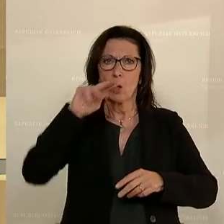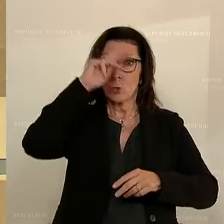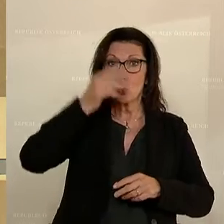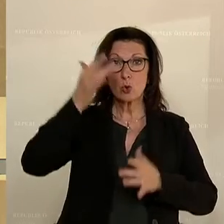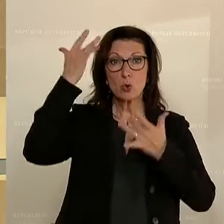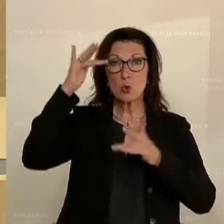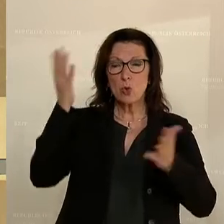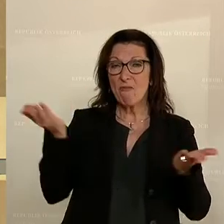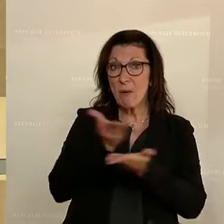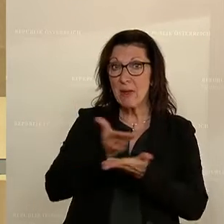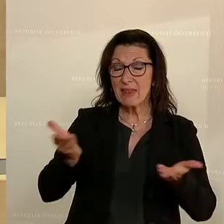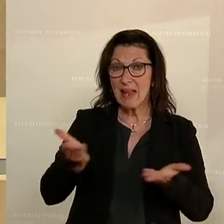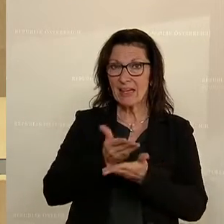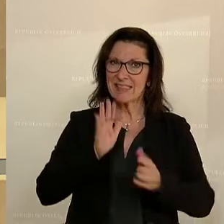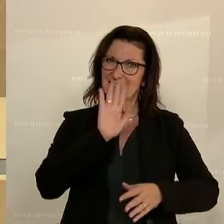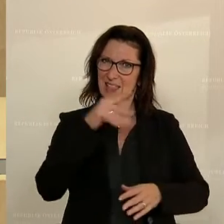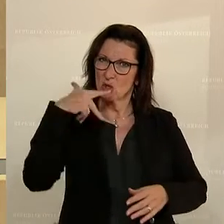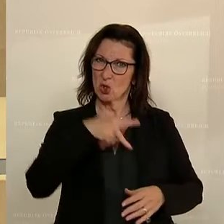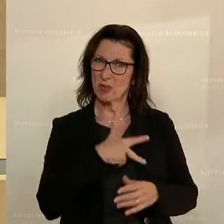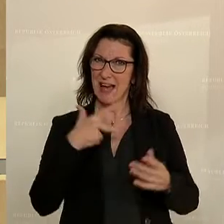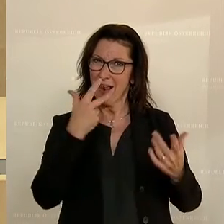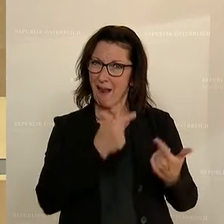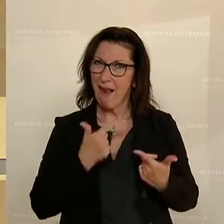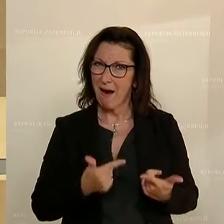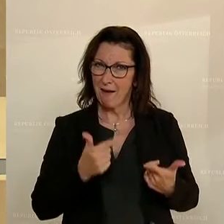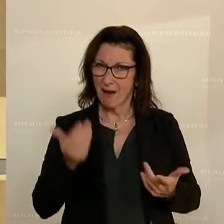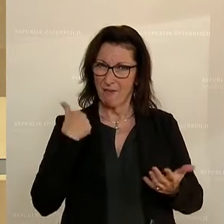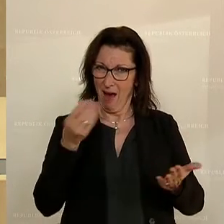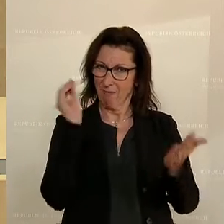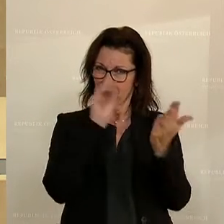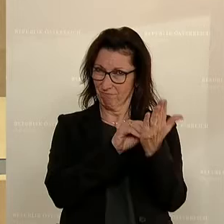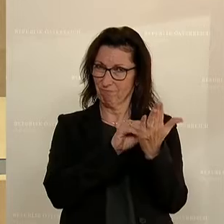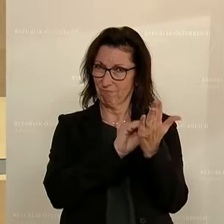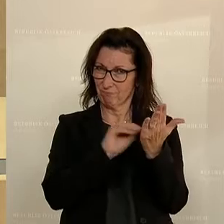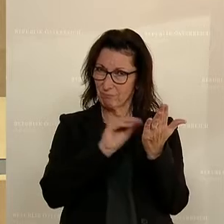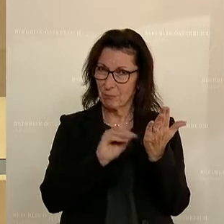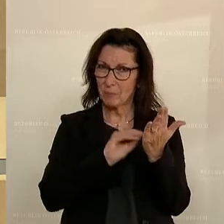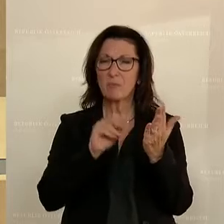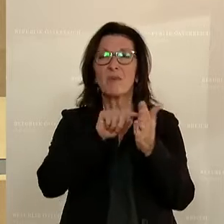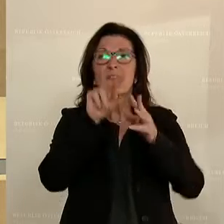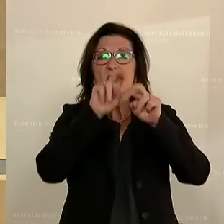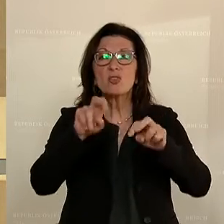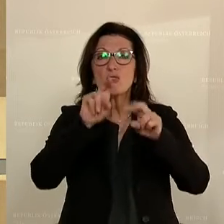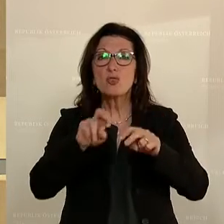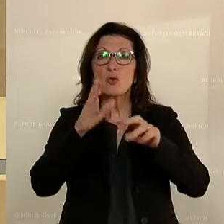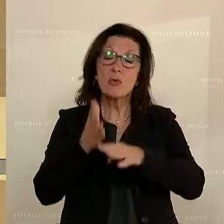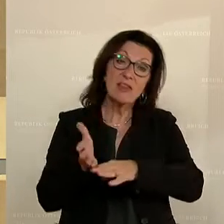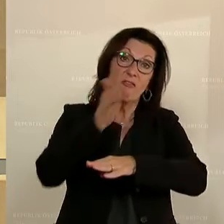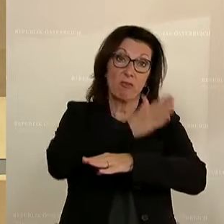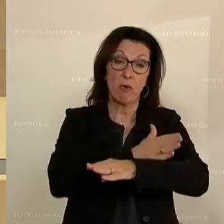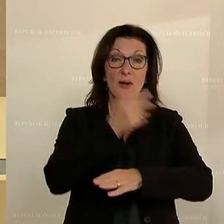Kulturvermittlerinnen in Österreich aufgezeigt wird. Und diese Studie baut auf eine Vorerhebung aus dem Jahr